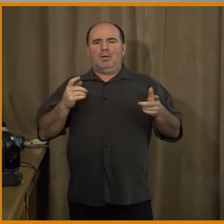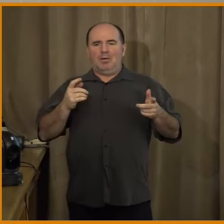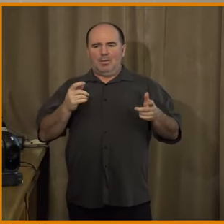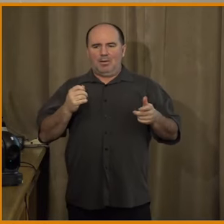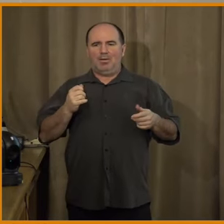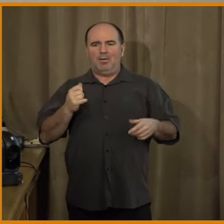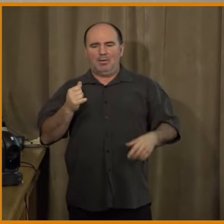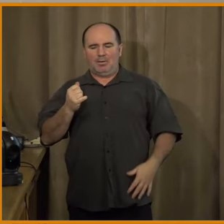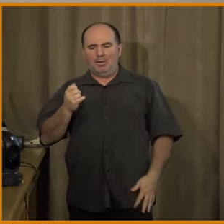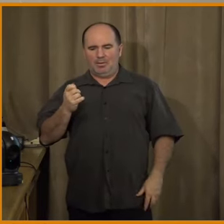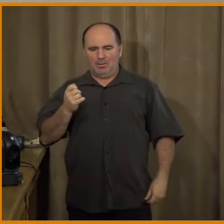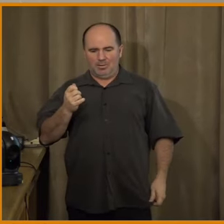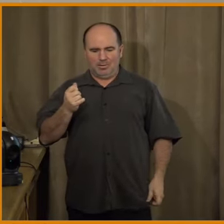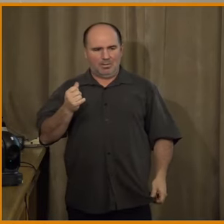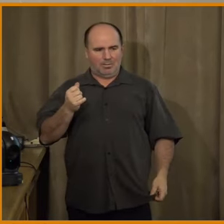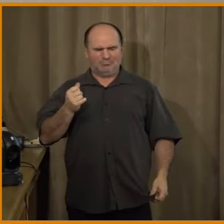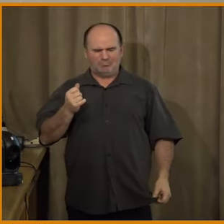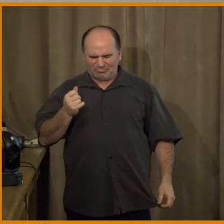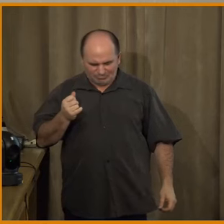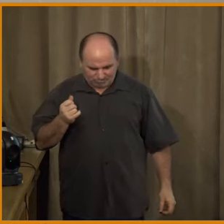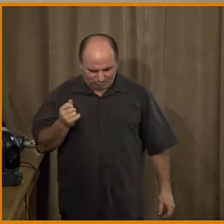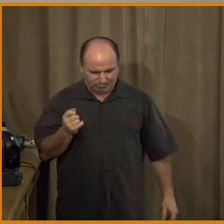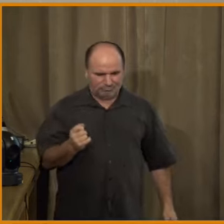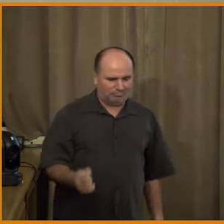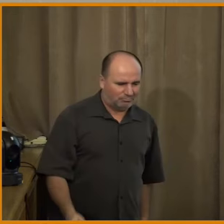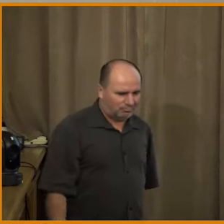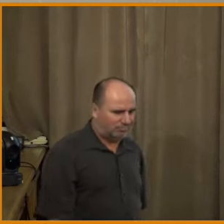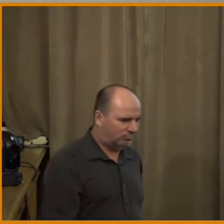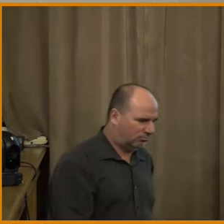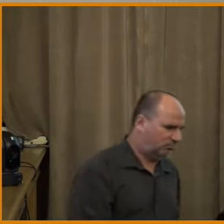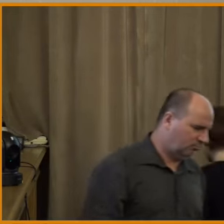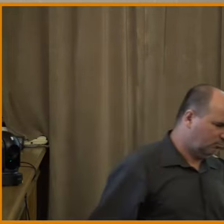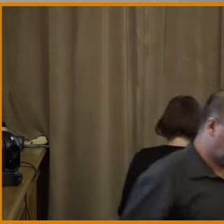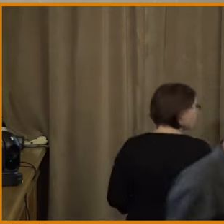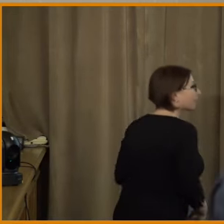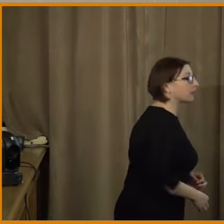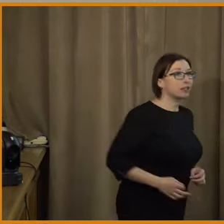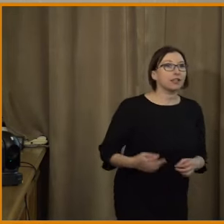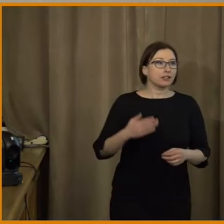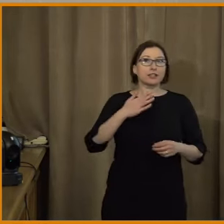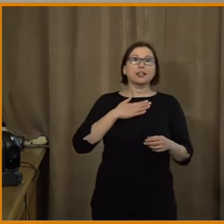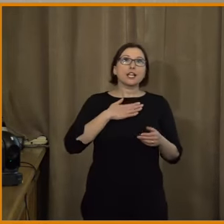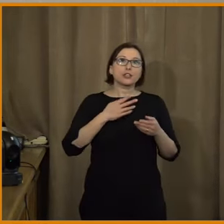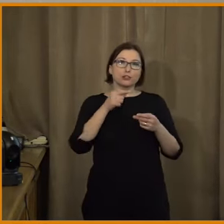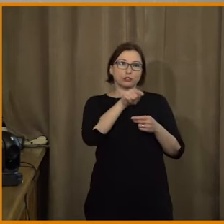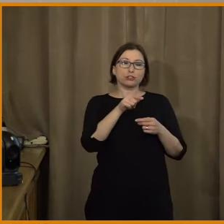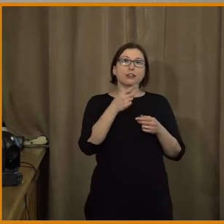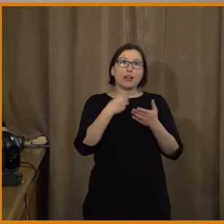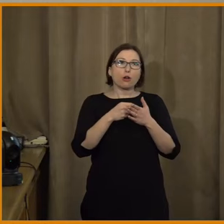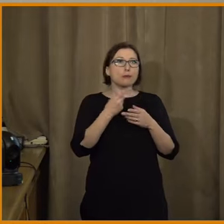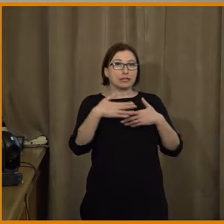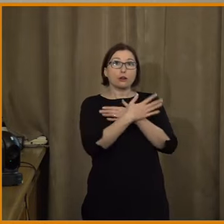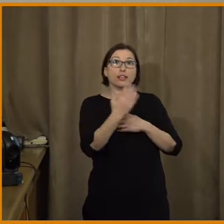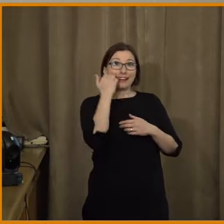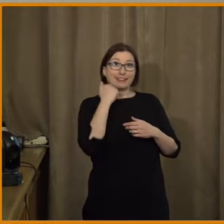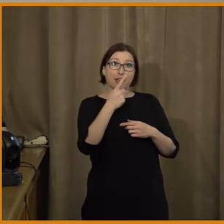se sami marginalizování, cítí se, že ta menstří mohá média stojí proti nim. Ten náš kontakt s nimi je často přímý. Oni nám